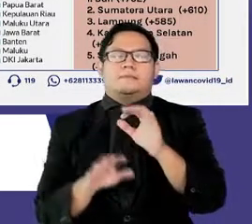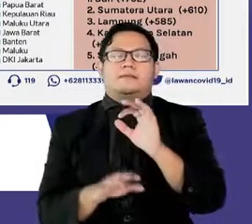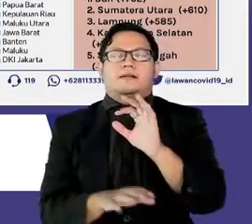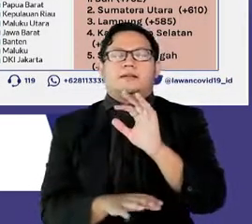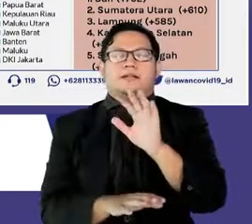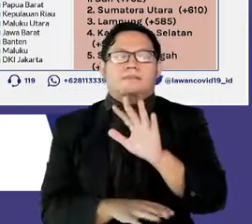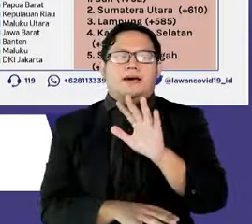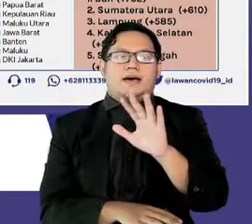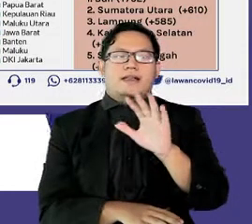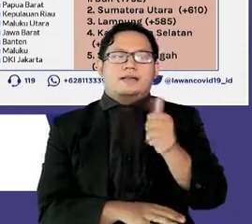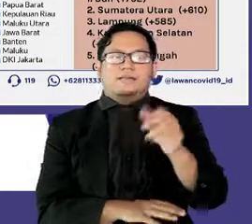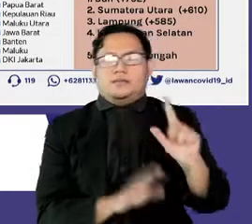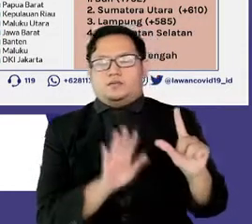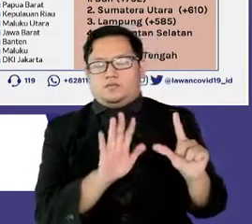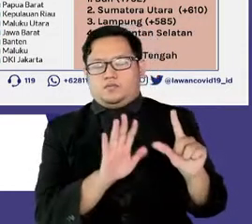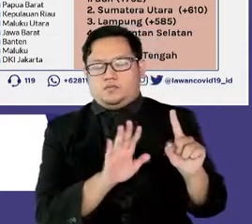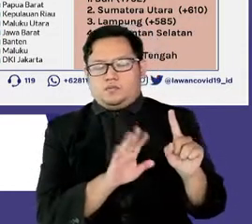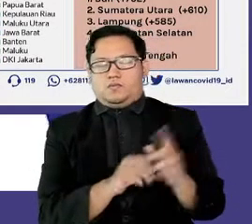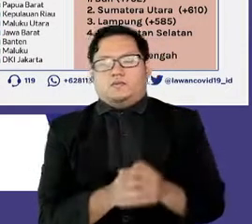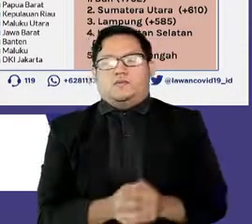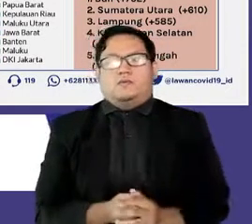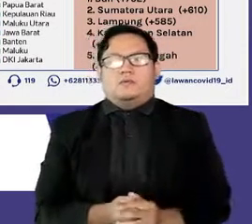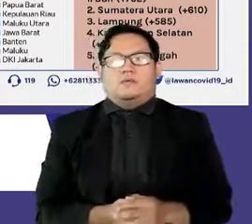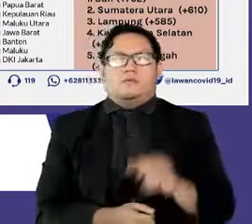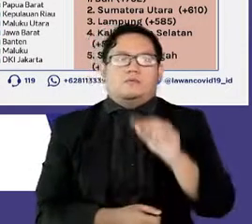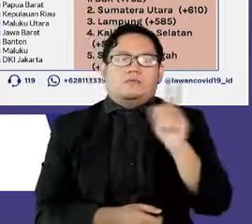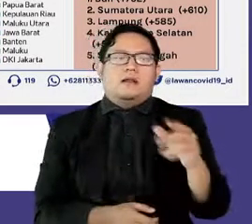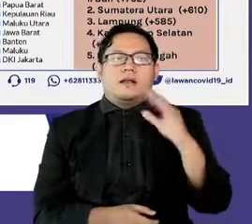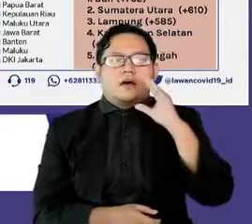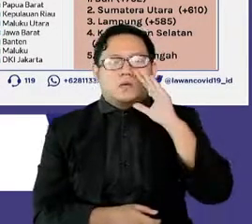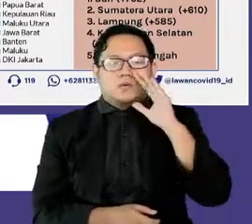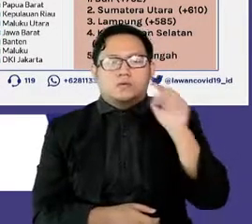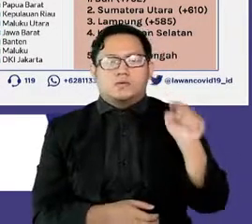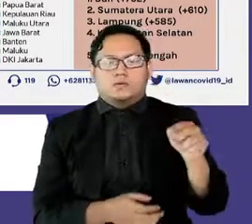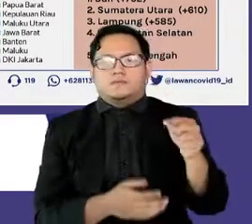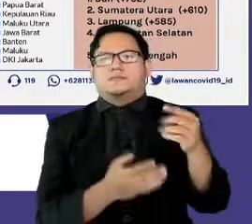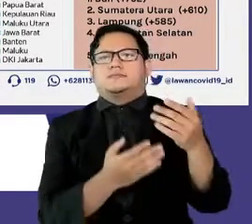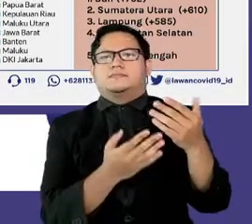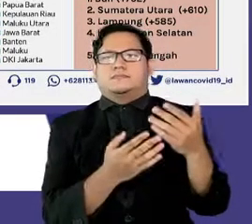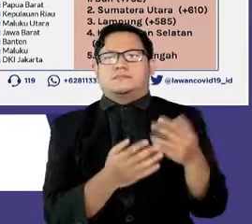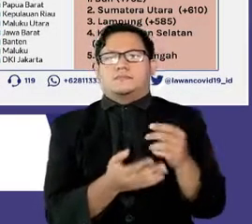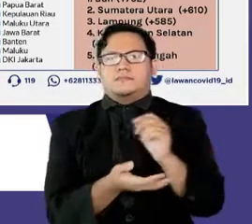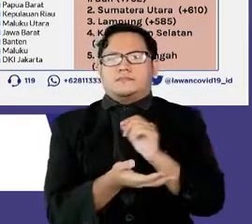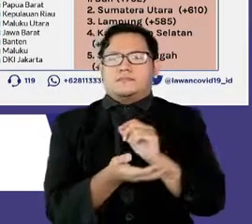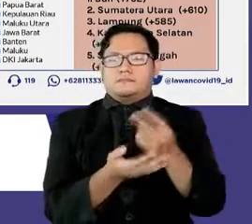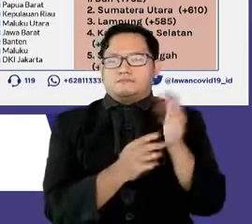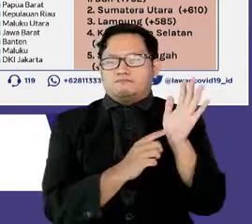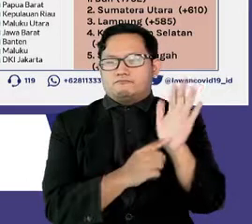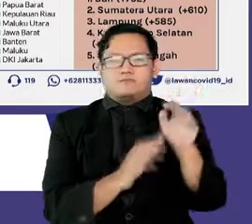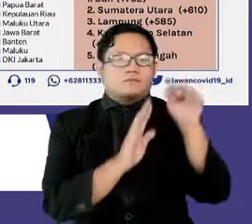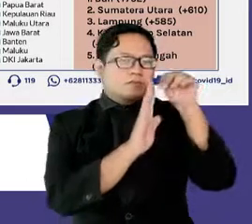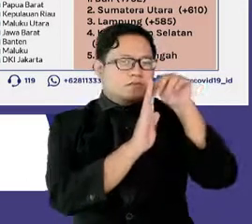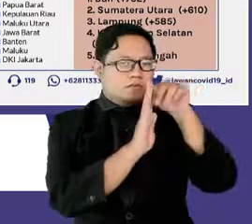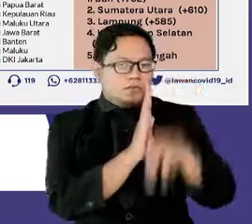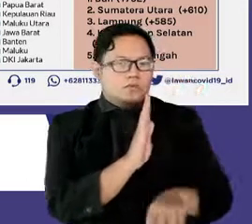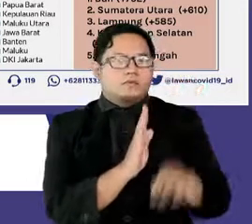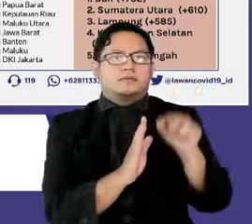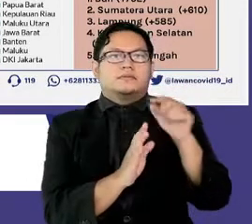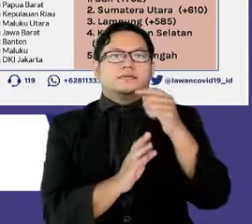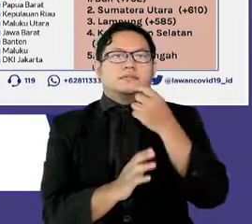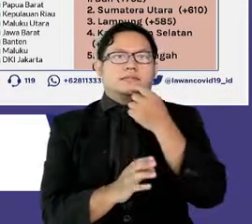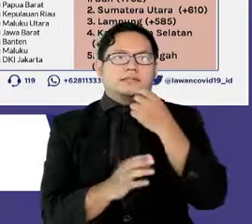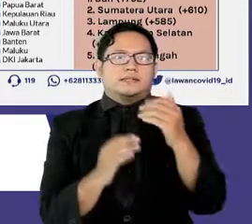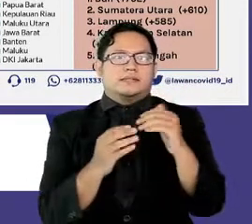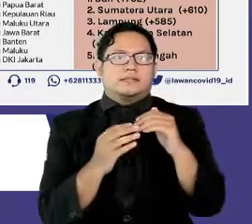Selain itu, bulan Agustus juga mencatatkan penurunan yang signifikan pada rata-rata positivity rate